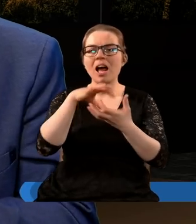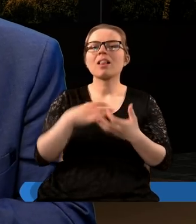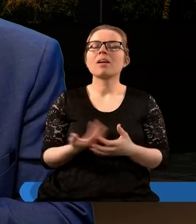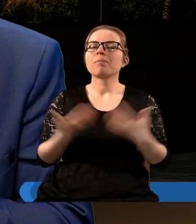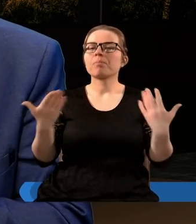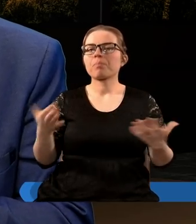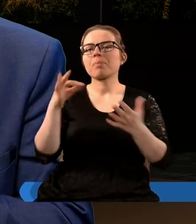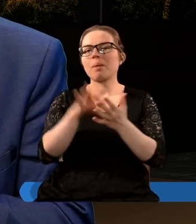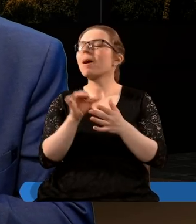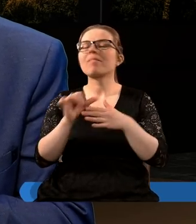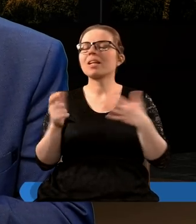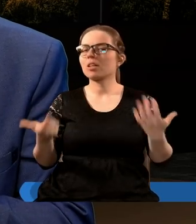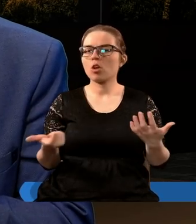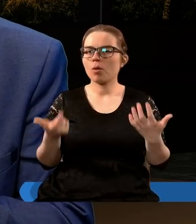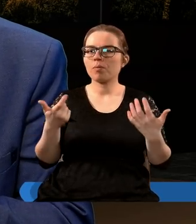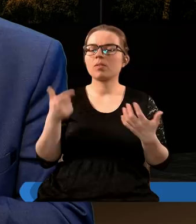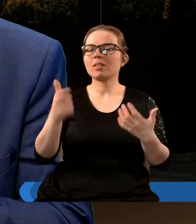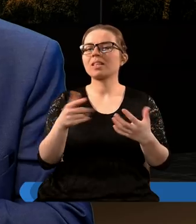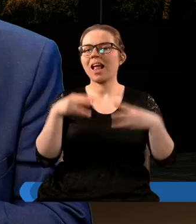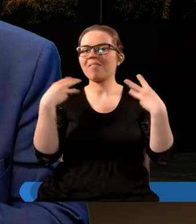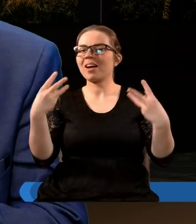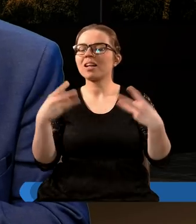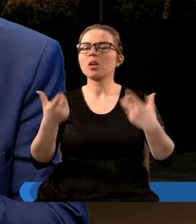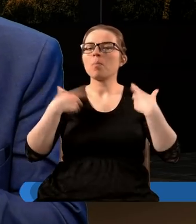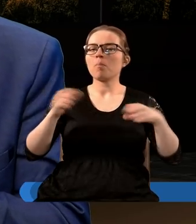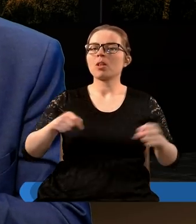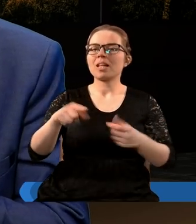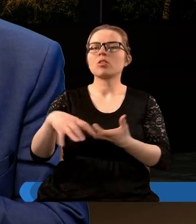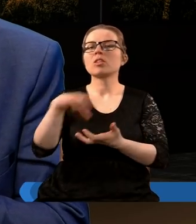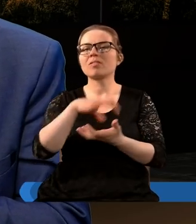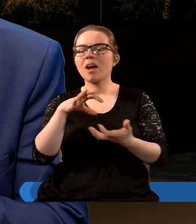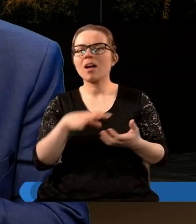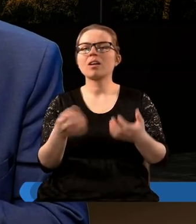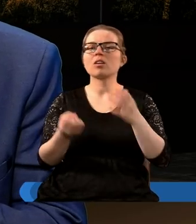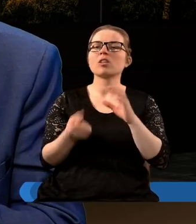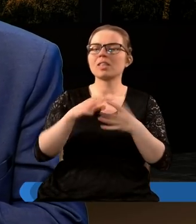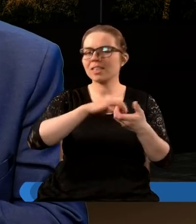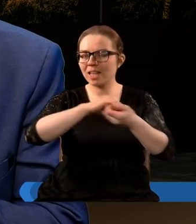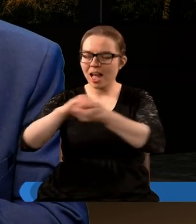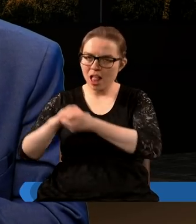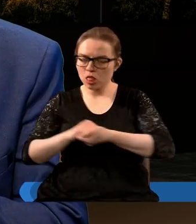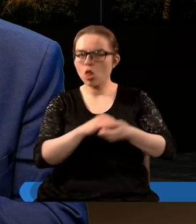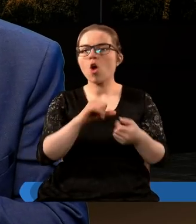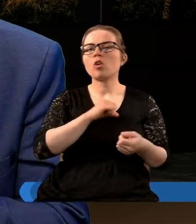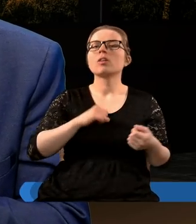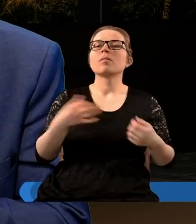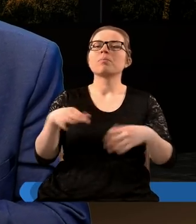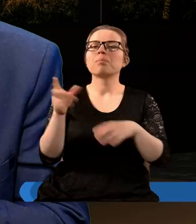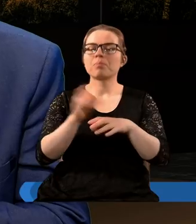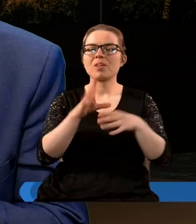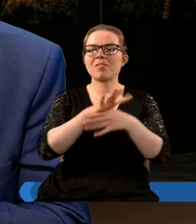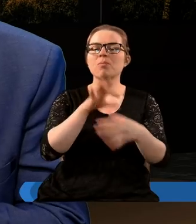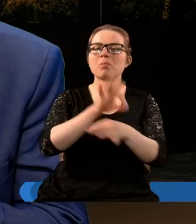jedne jest pewne jakieś najważniejsze potęgi tego świata zjednoczą się w